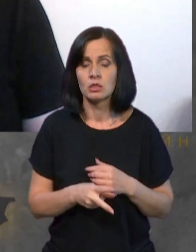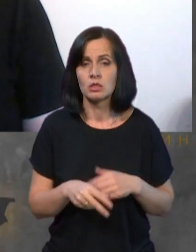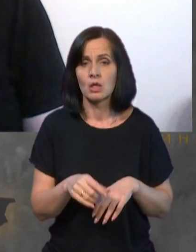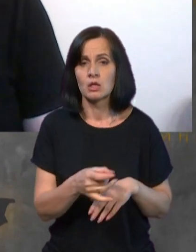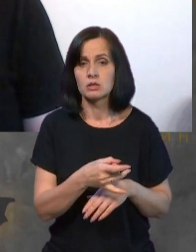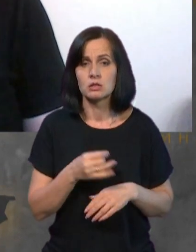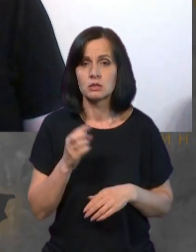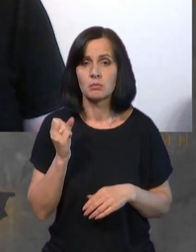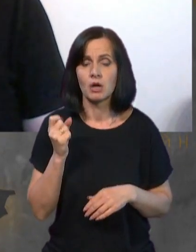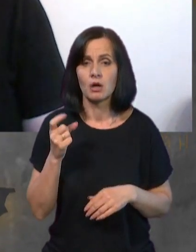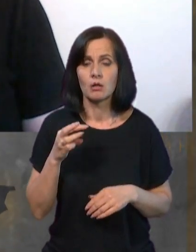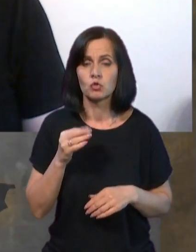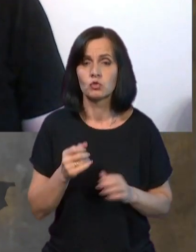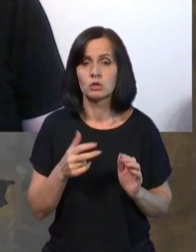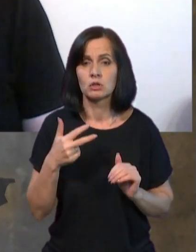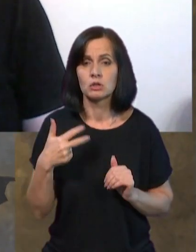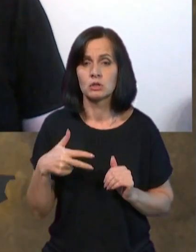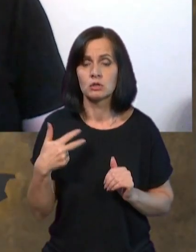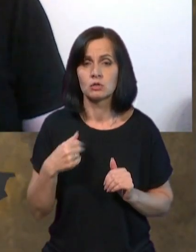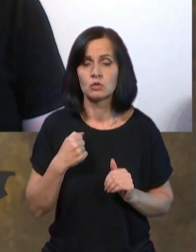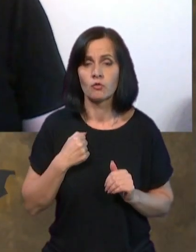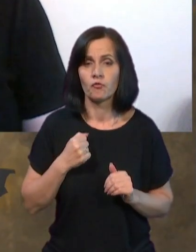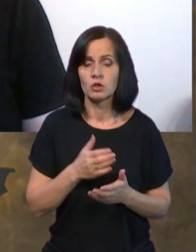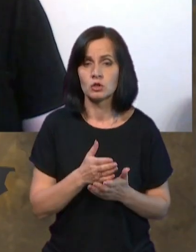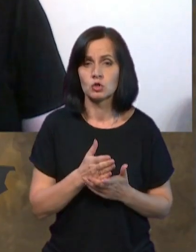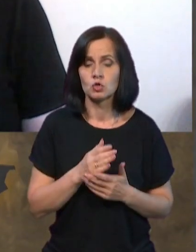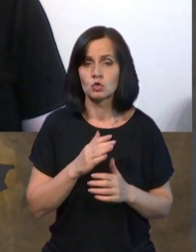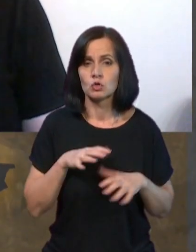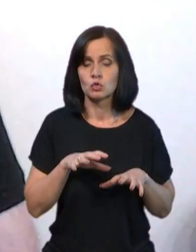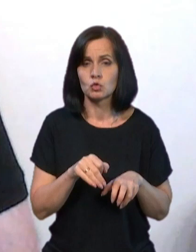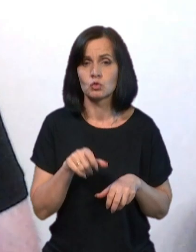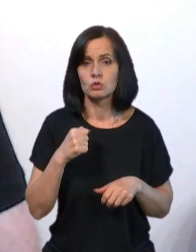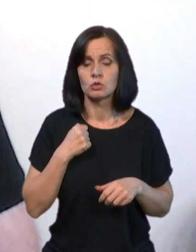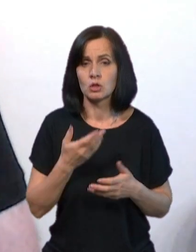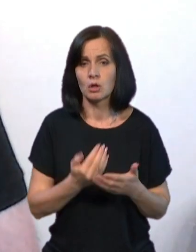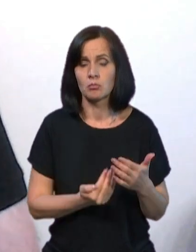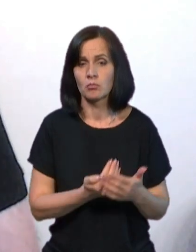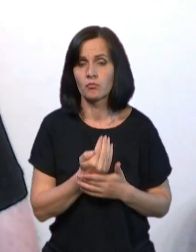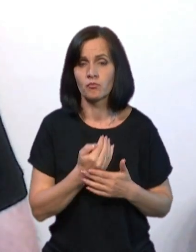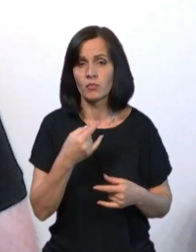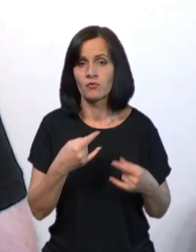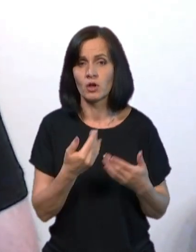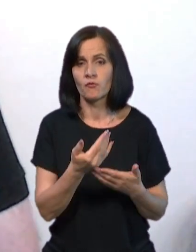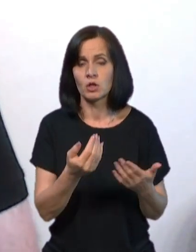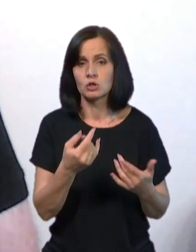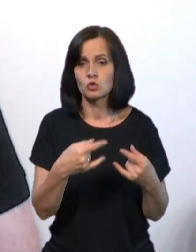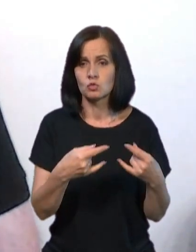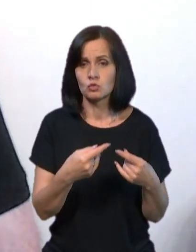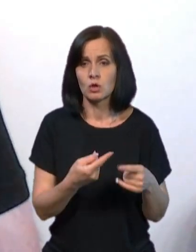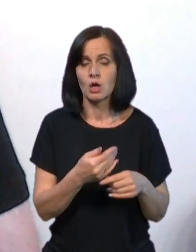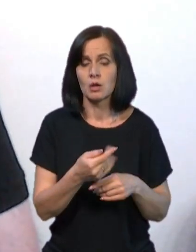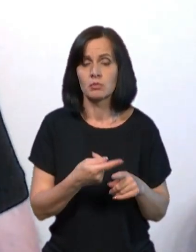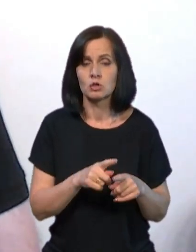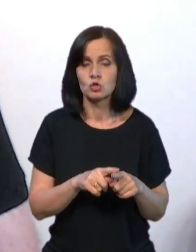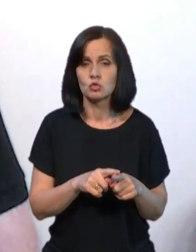Бахмута 30 військовослужбовців окупаційної армії ми оприлюднили в етері вашого телеканалу. Після цього